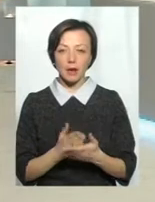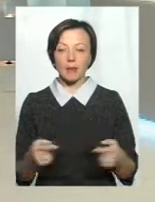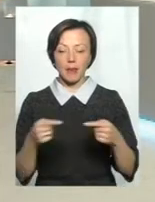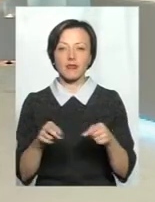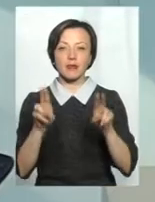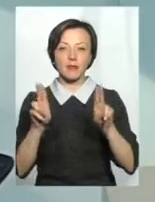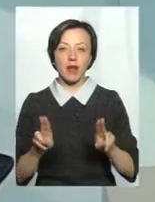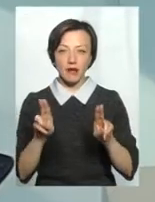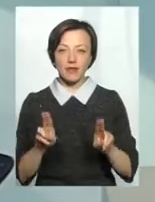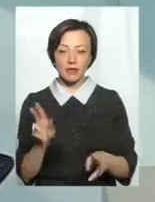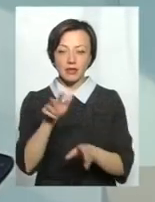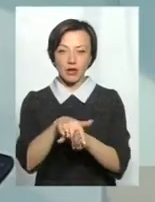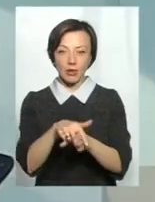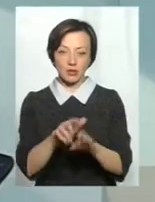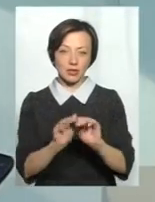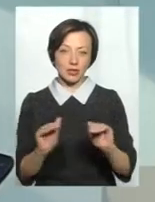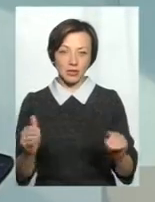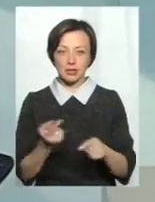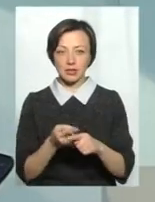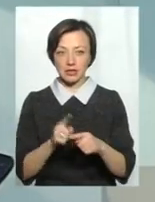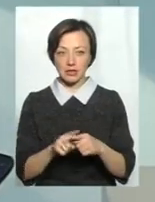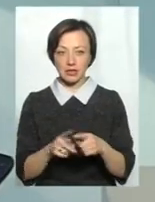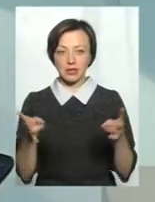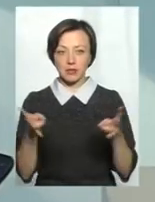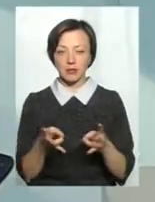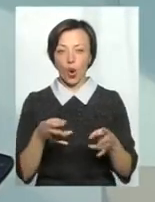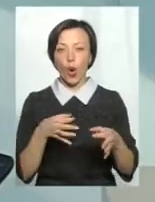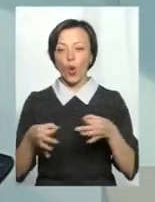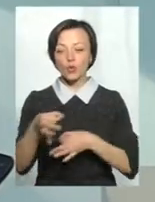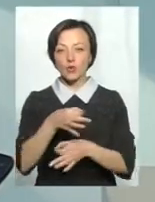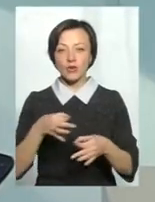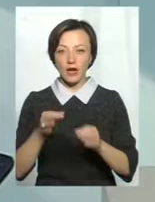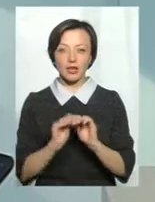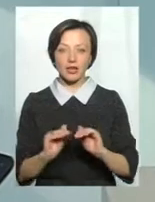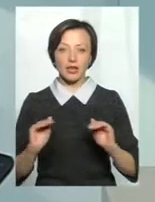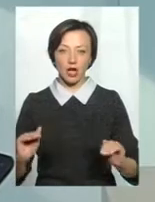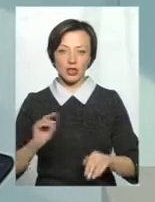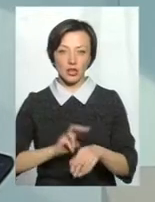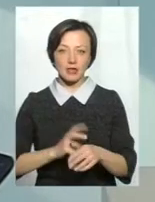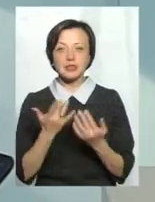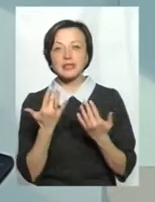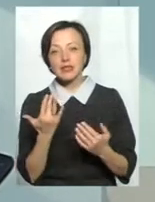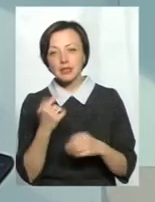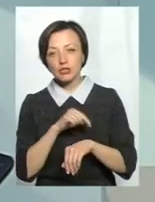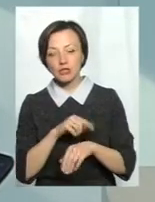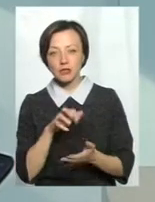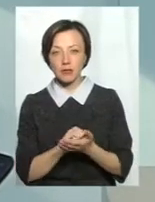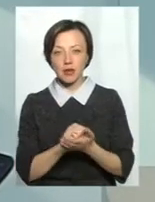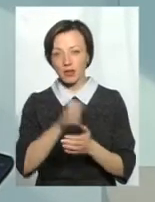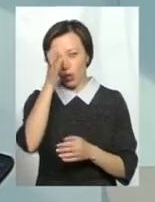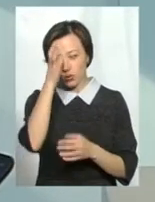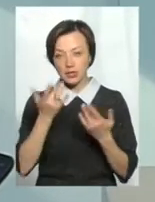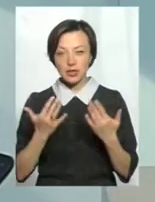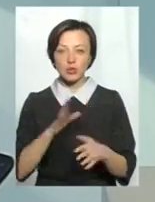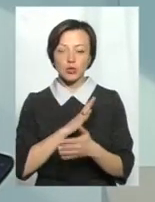правила загрузки дітей. Це, навірно, потрібно консультуватися в педіатрів, скільки дитина має часу займатися наукою, а